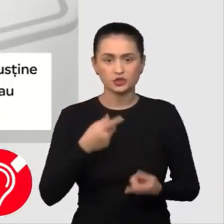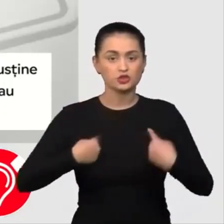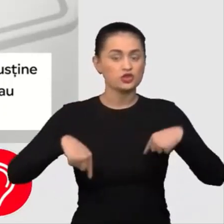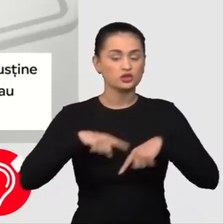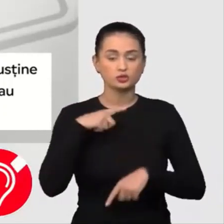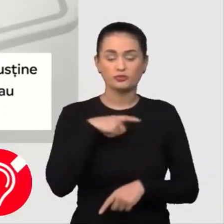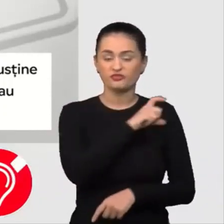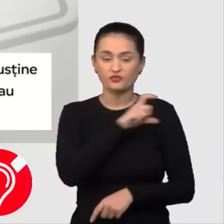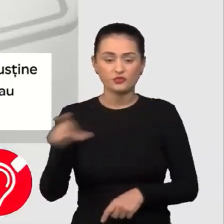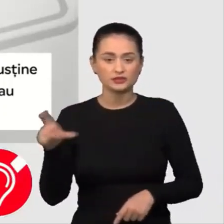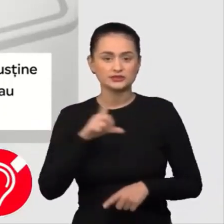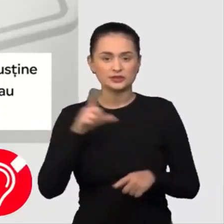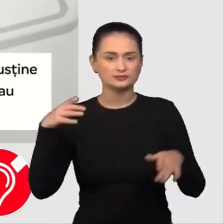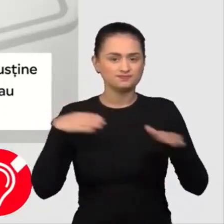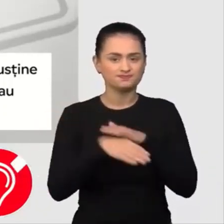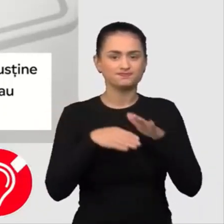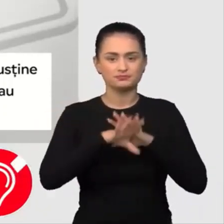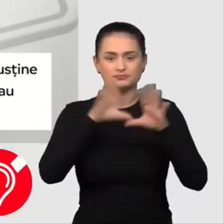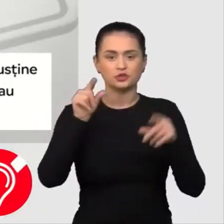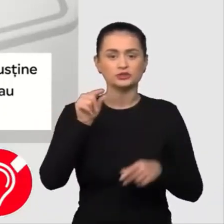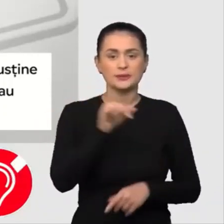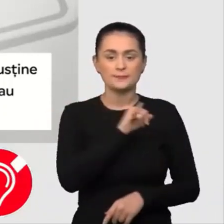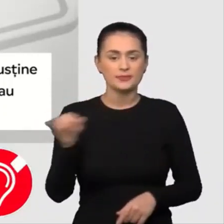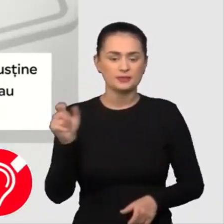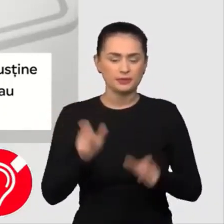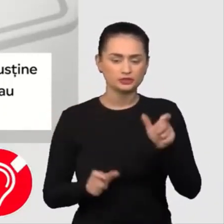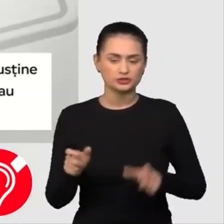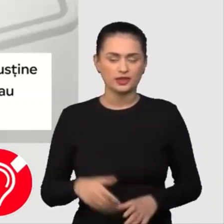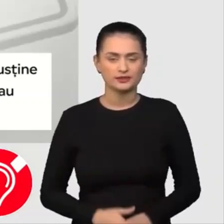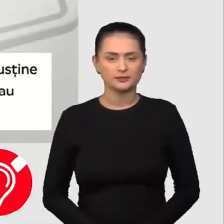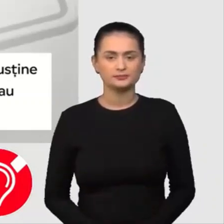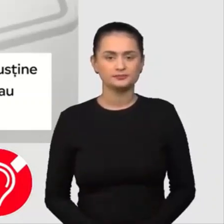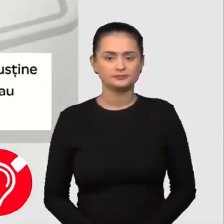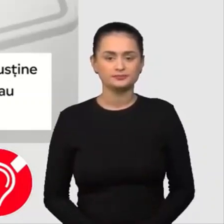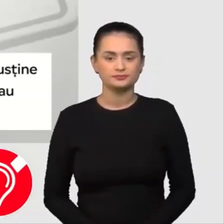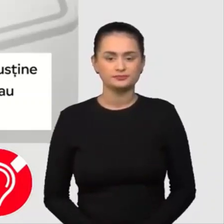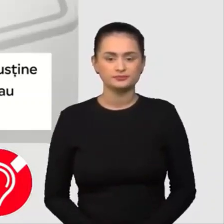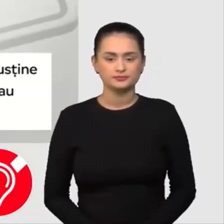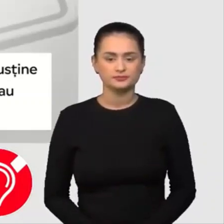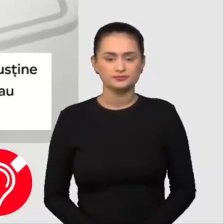suntem vinovați de trecerea ilegală a 20.000 de persoane. Să